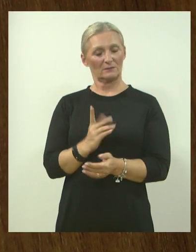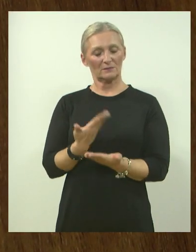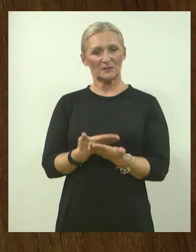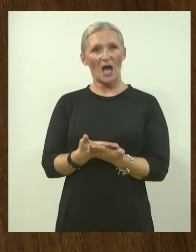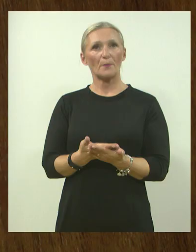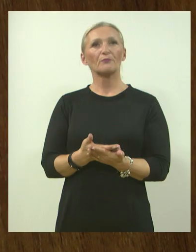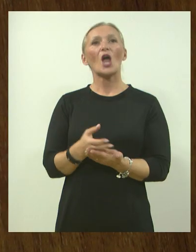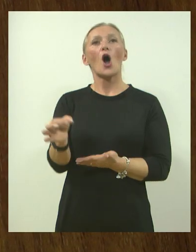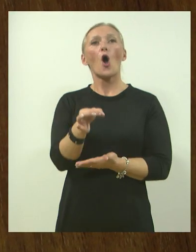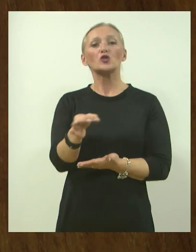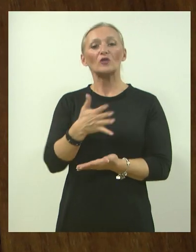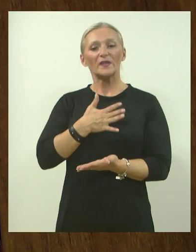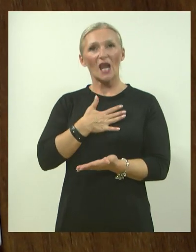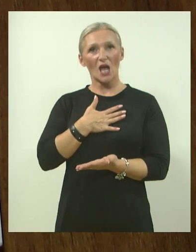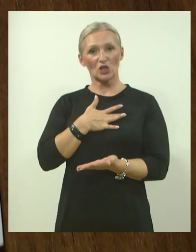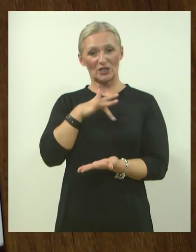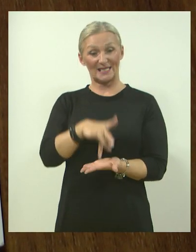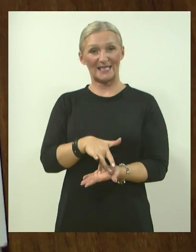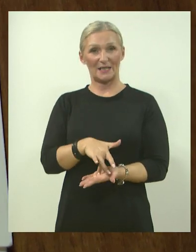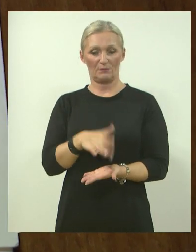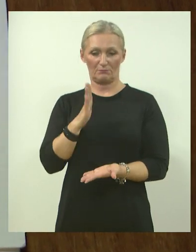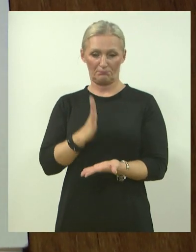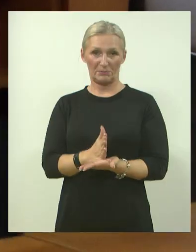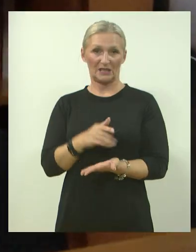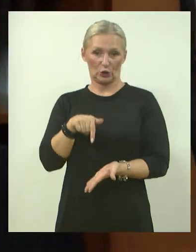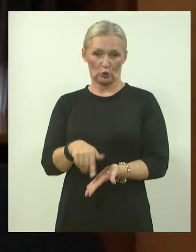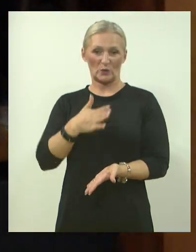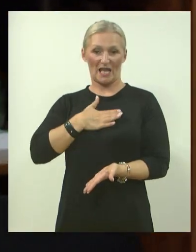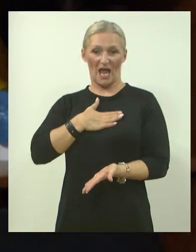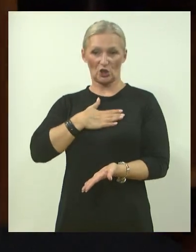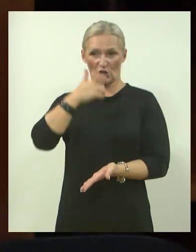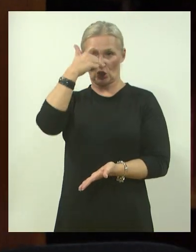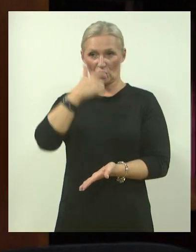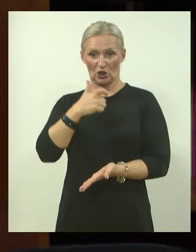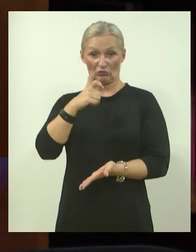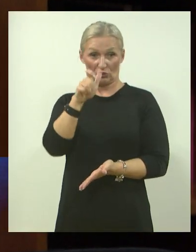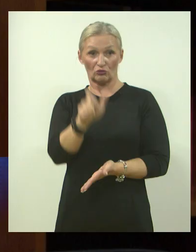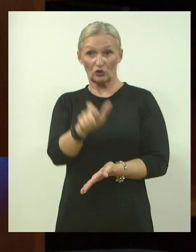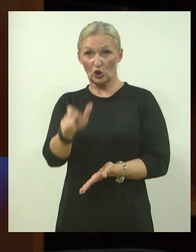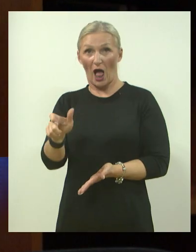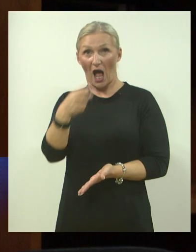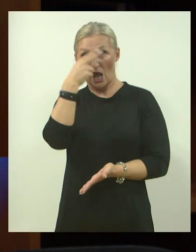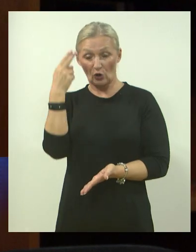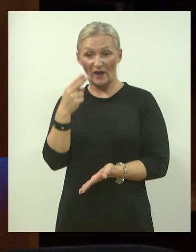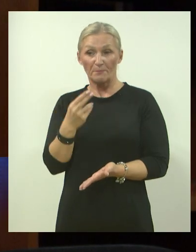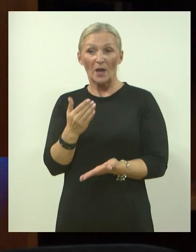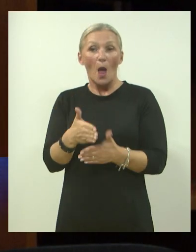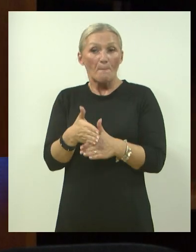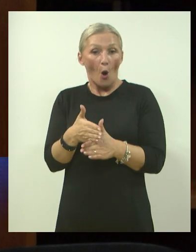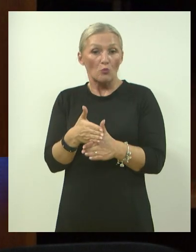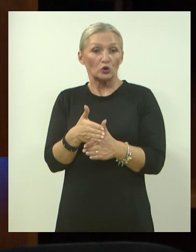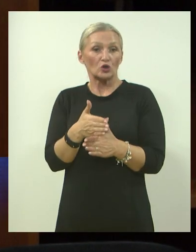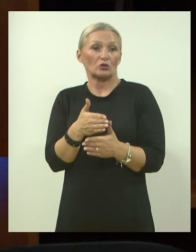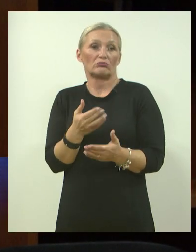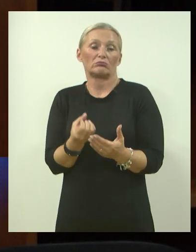osnovni naš cilj je biti tu za sve naše članove, odnosno pomoći im u ostvarivanju njihovih prava, ali još